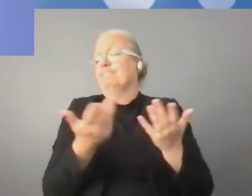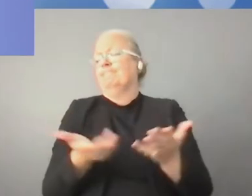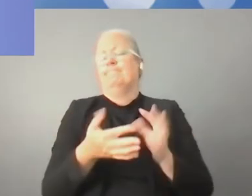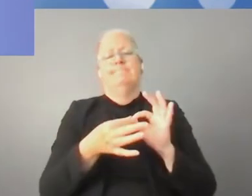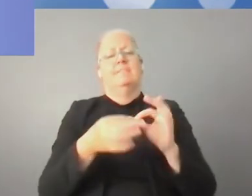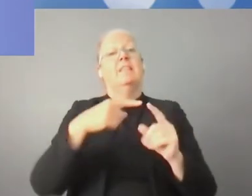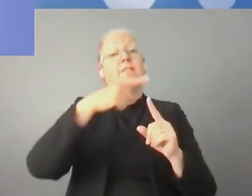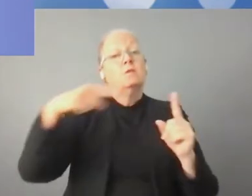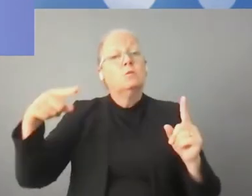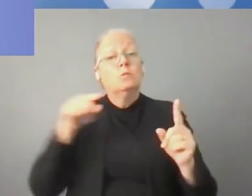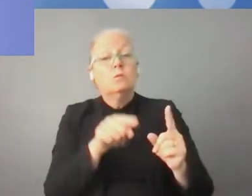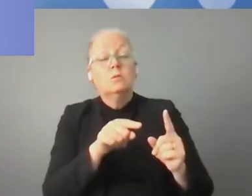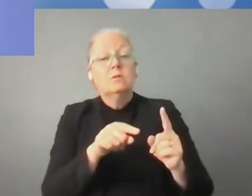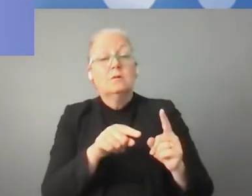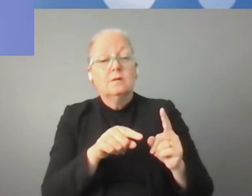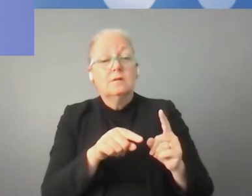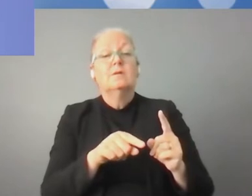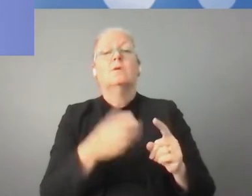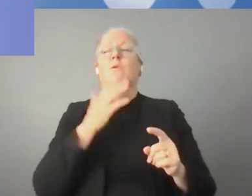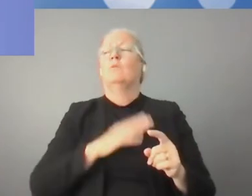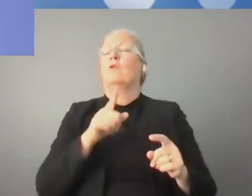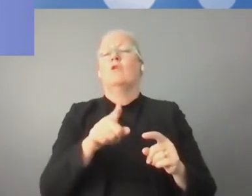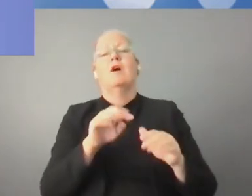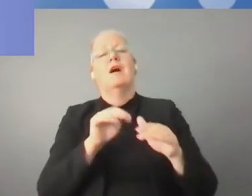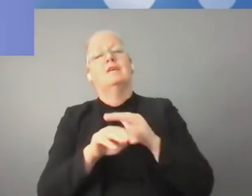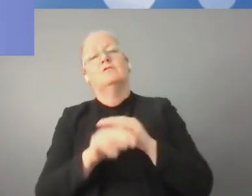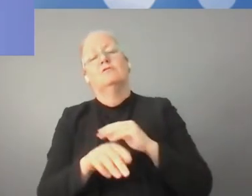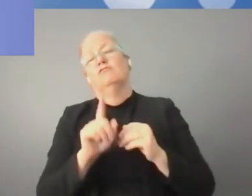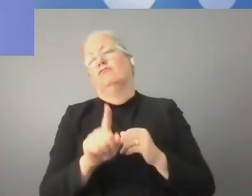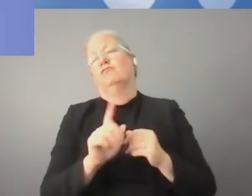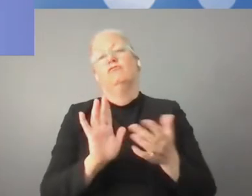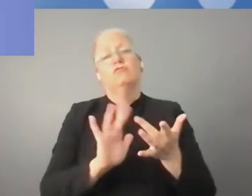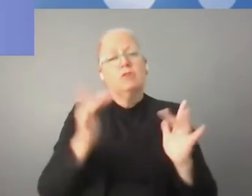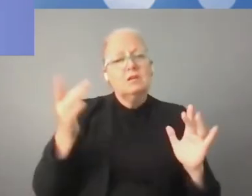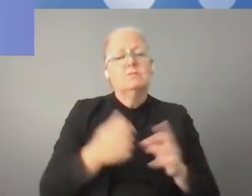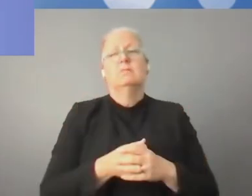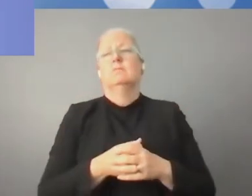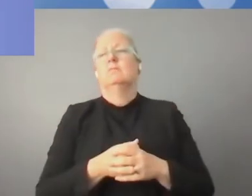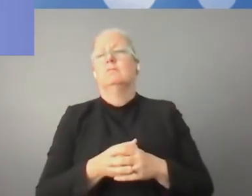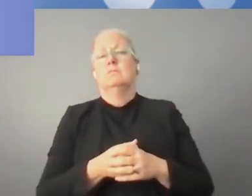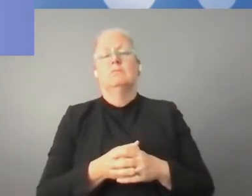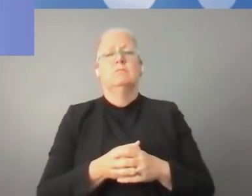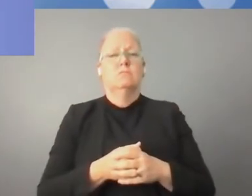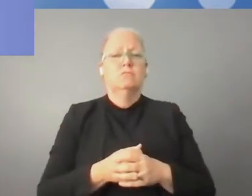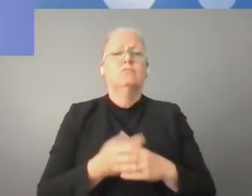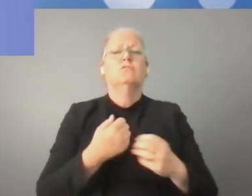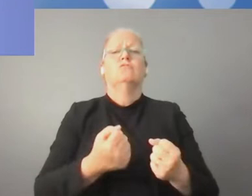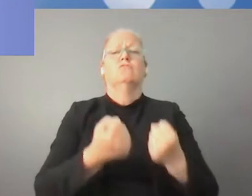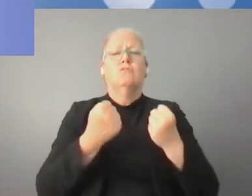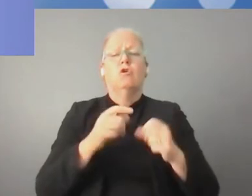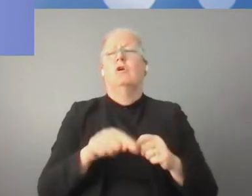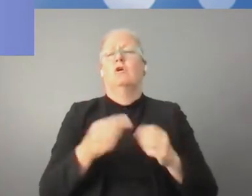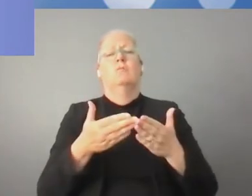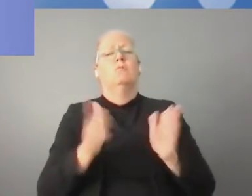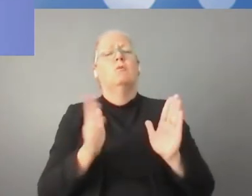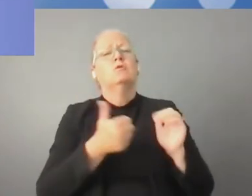elementów cyfrowej infrastruktury. Takich na przykład jak powszechny dostęp do internetu, takich jak usługi publiczne,